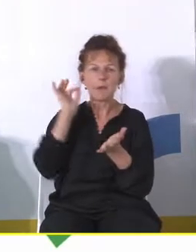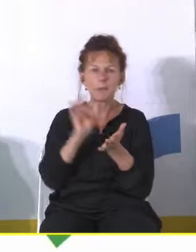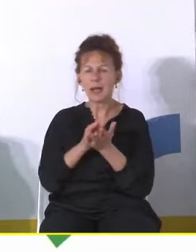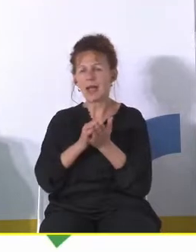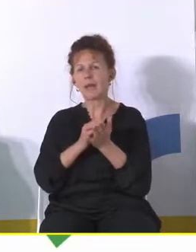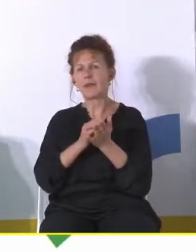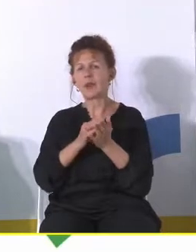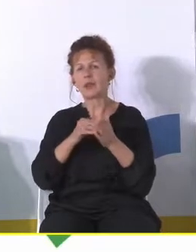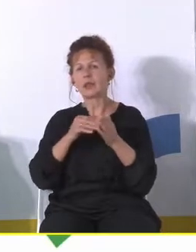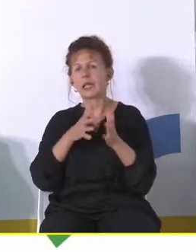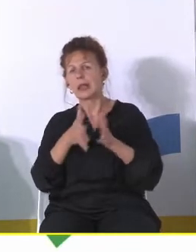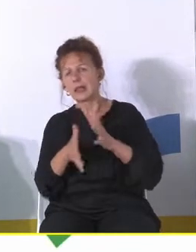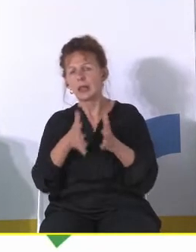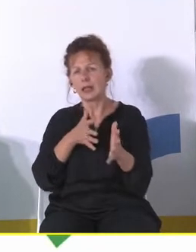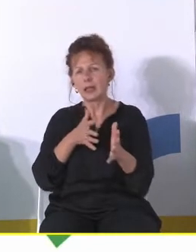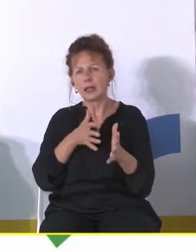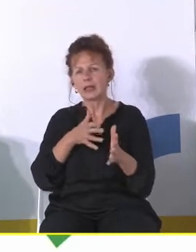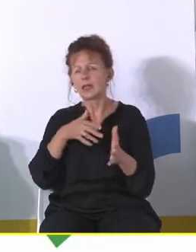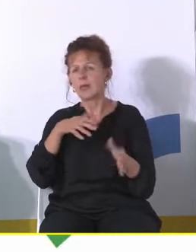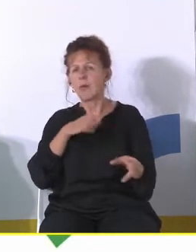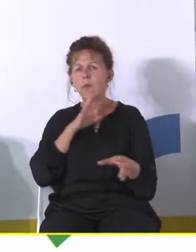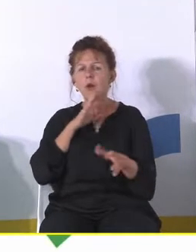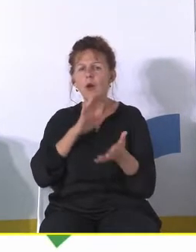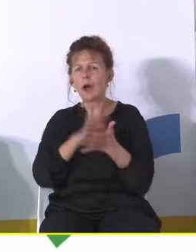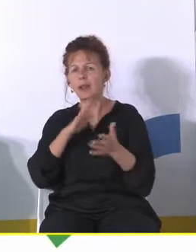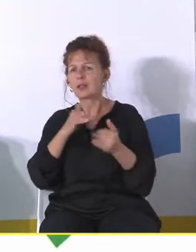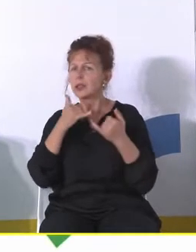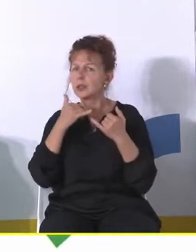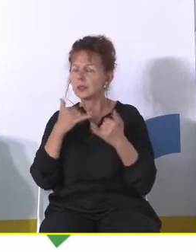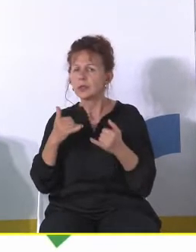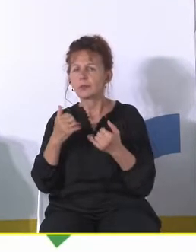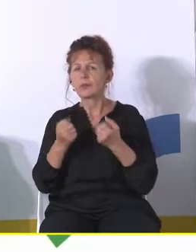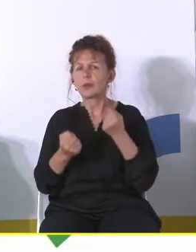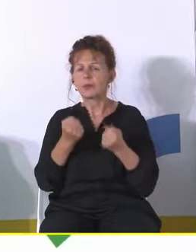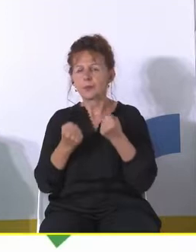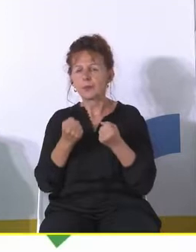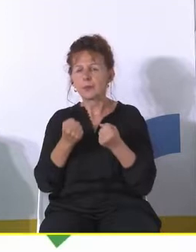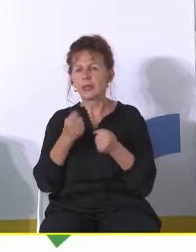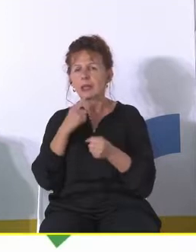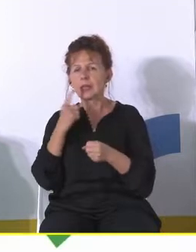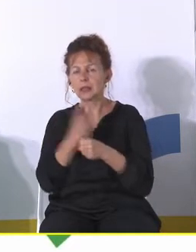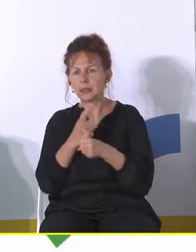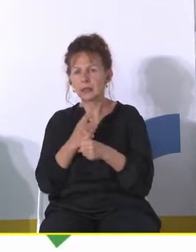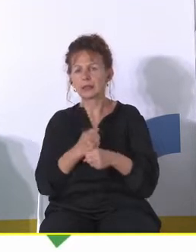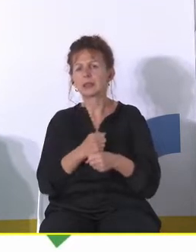takimi dosyć stanowiącymi spore wyzwanie dla procesów decyzyjnych